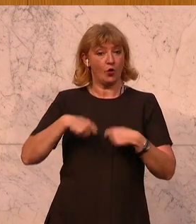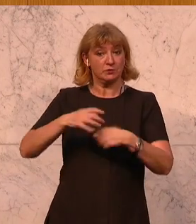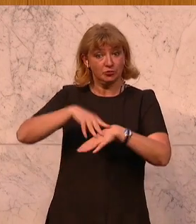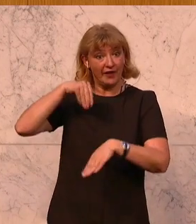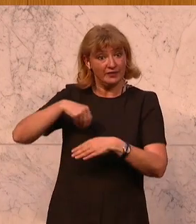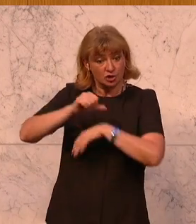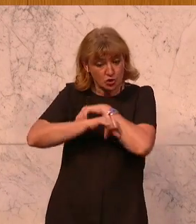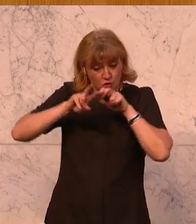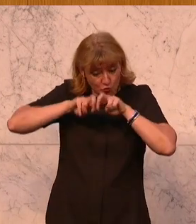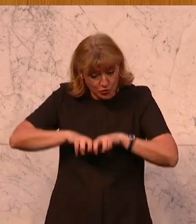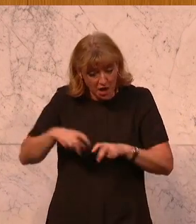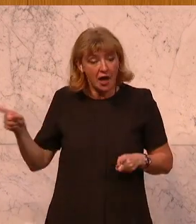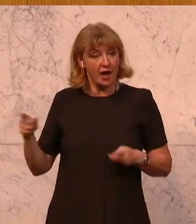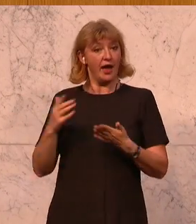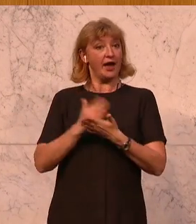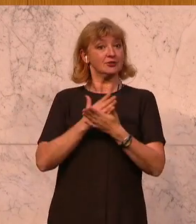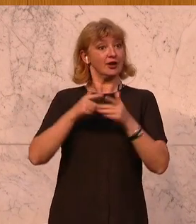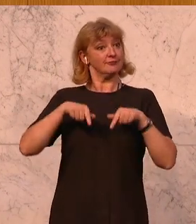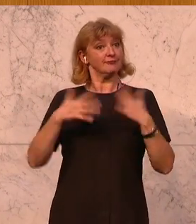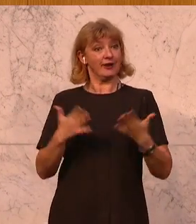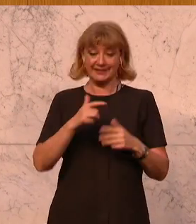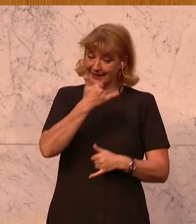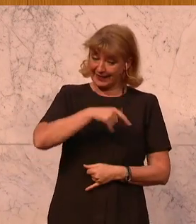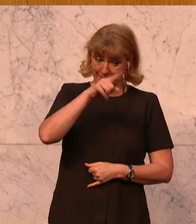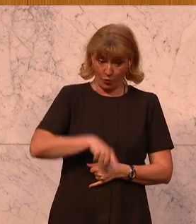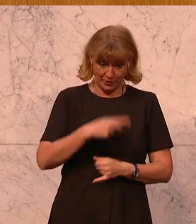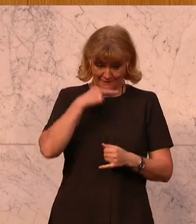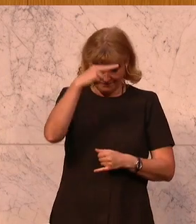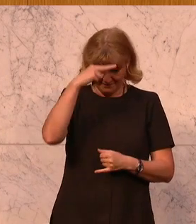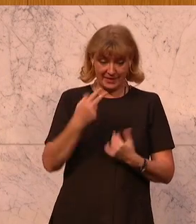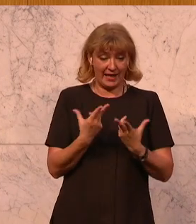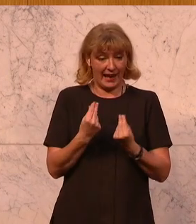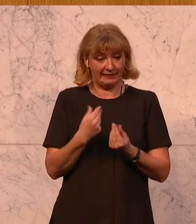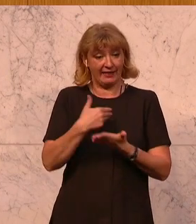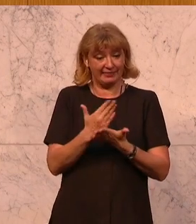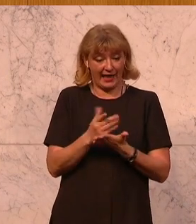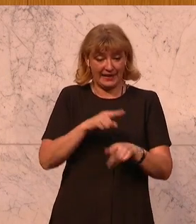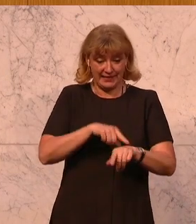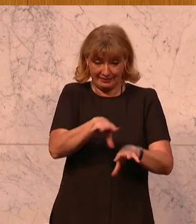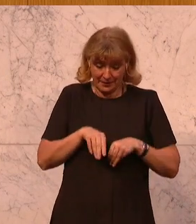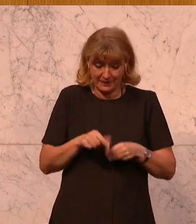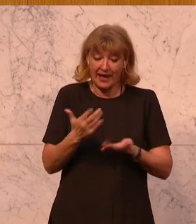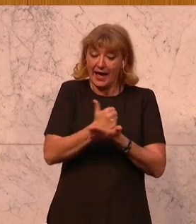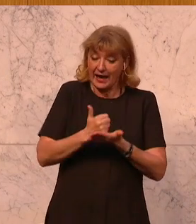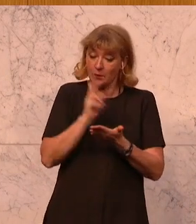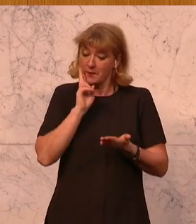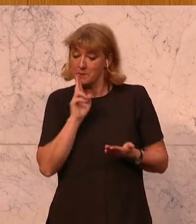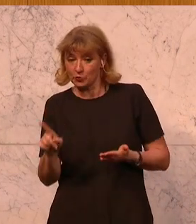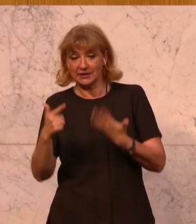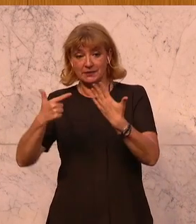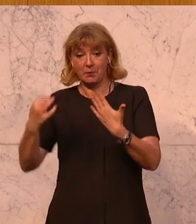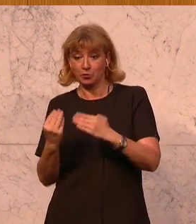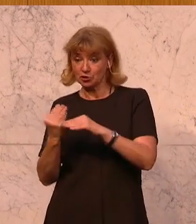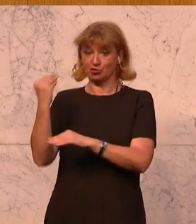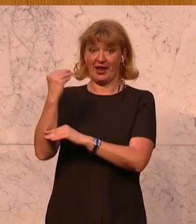Studie, die auf den Entschluss gekommen ist, dass jedes Monat, wo ein Vater die Elternteilzeit nimmt, das Einkommen der Mutter um 7%